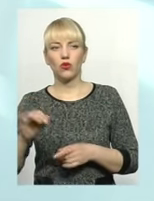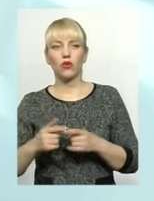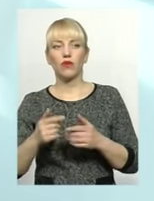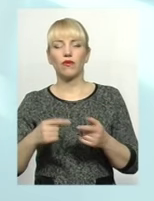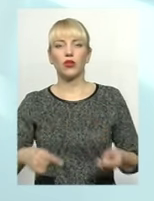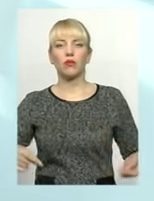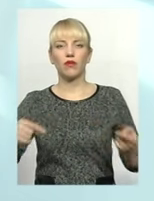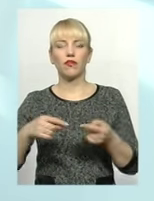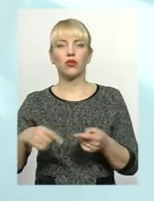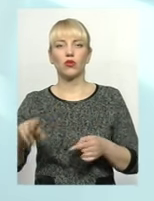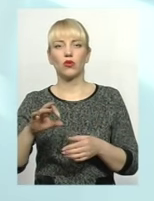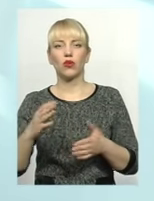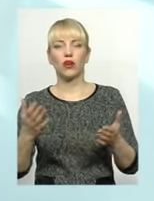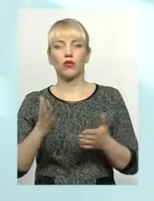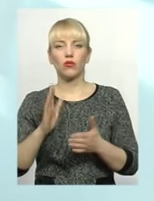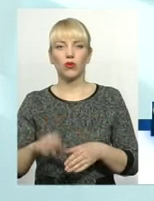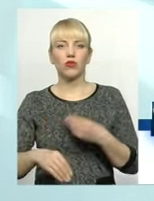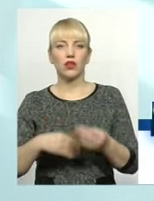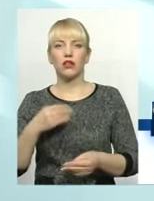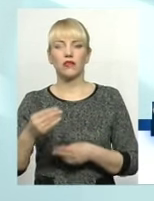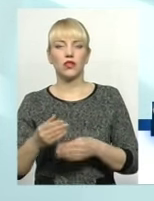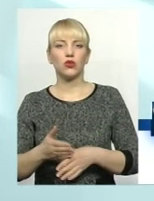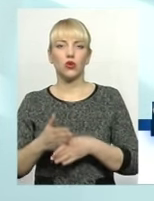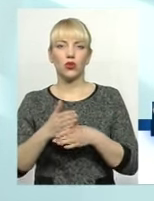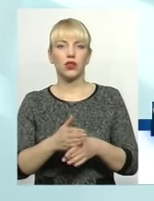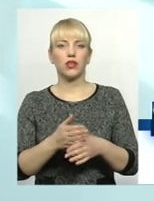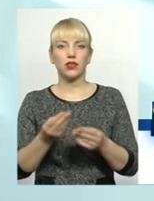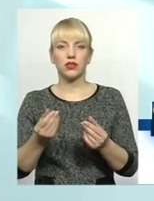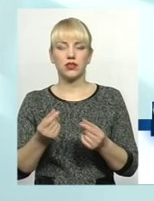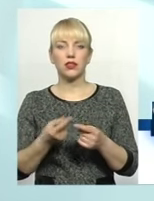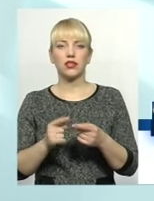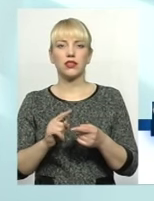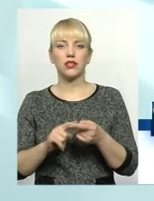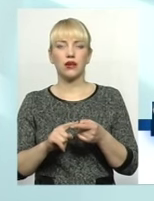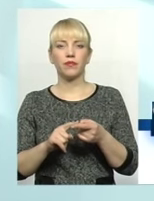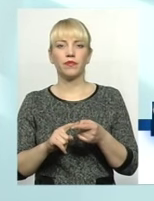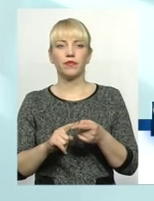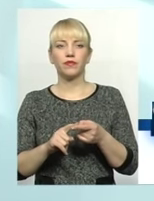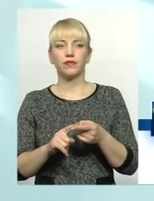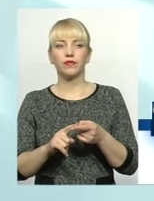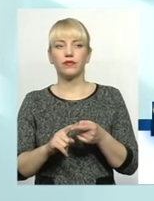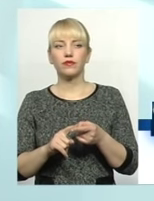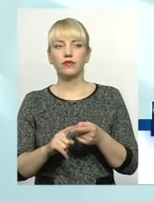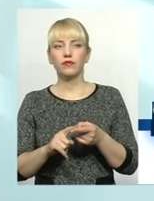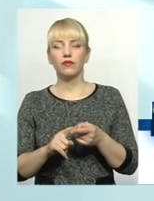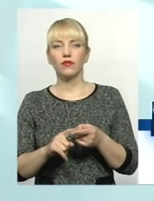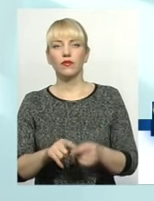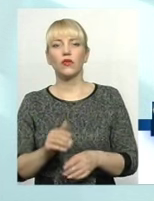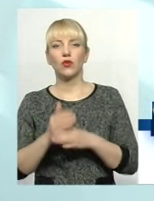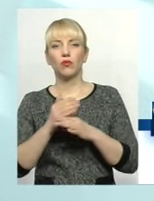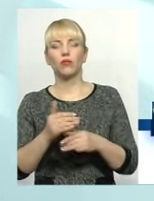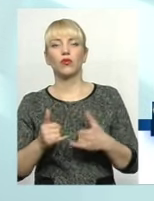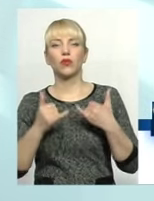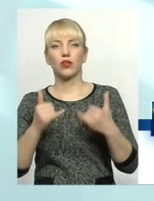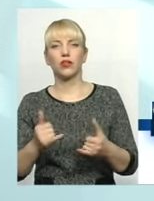якої будуть надаватися стабілізаційні дотації. Тобто це, скажімо так, своєго роду допомога для